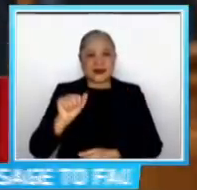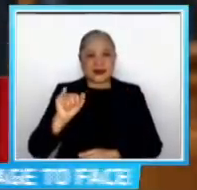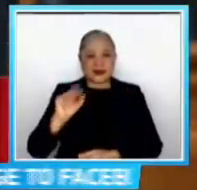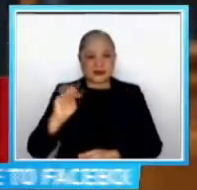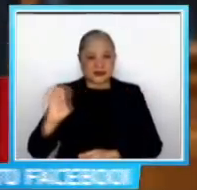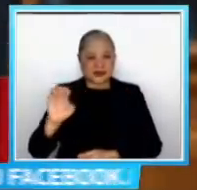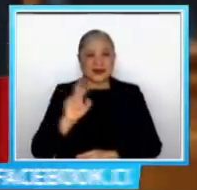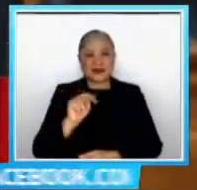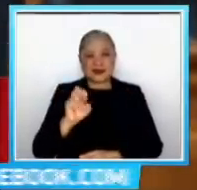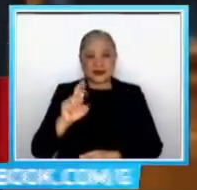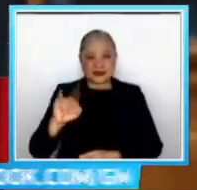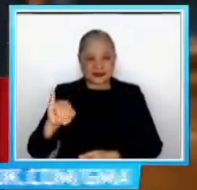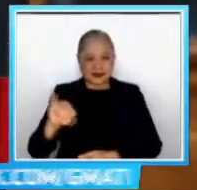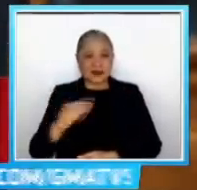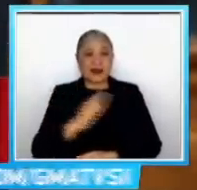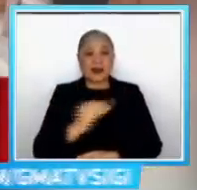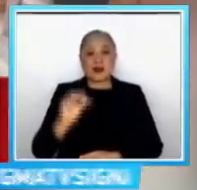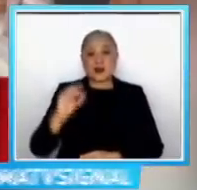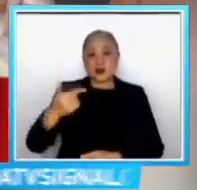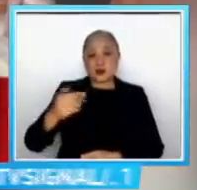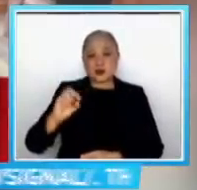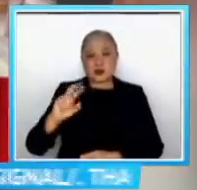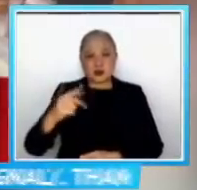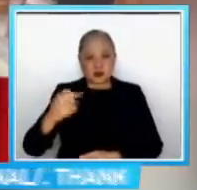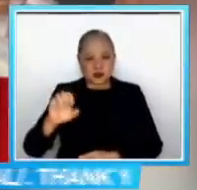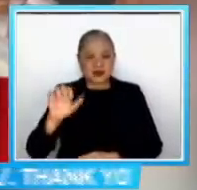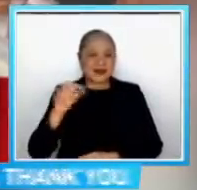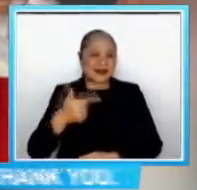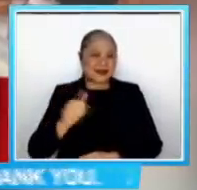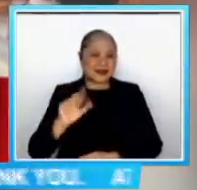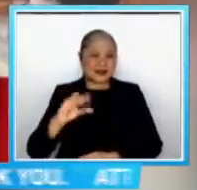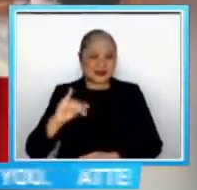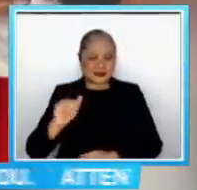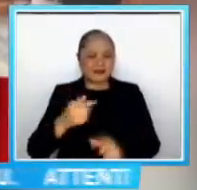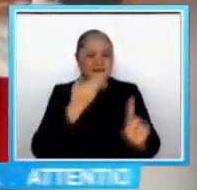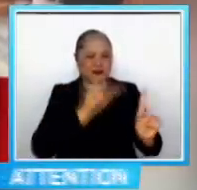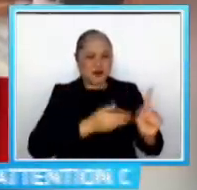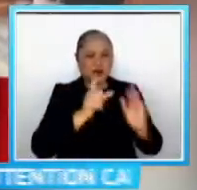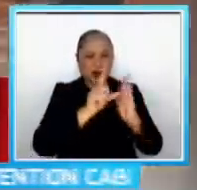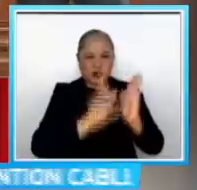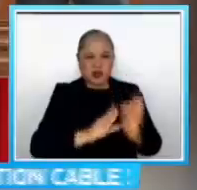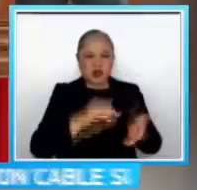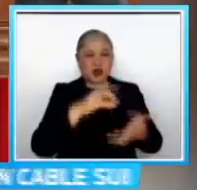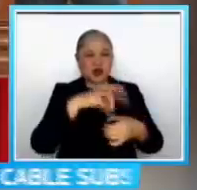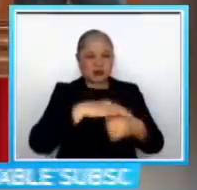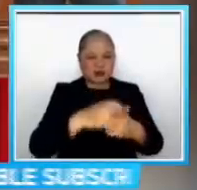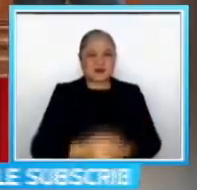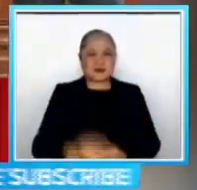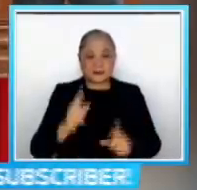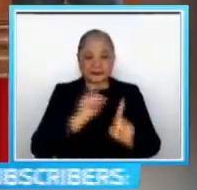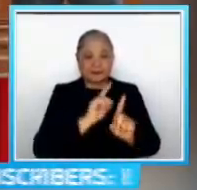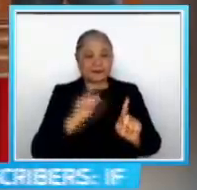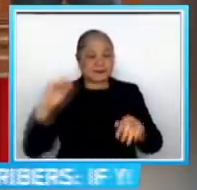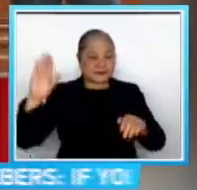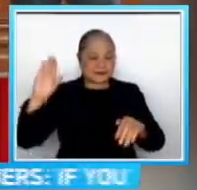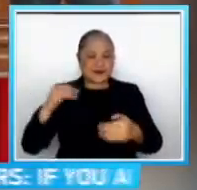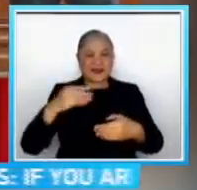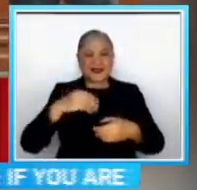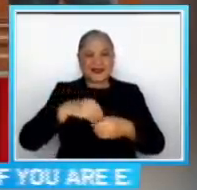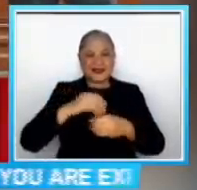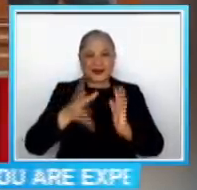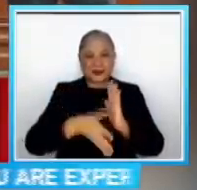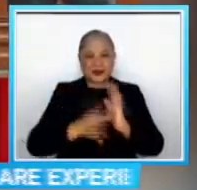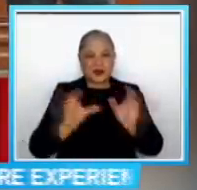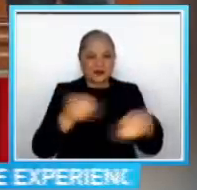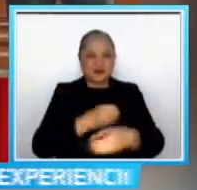Garcia, isang kilalang election lawyer Nanumpa si Garcia sa COMELEC session hall Sa mga binanggit ni Garcia na naging